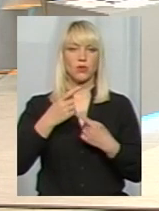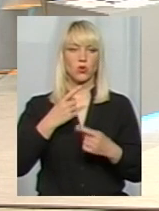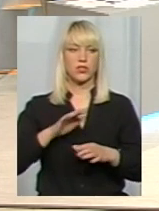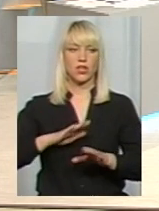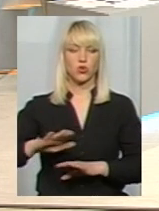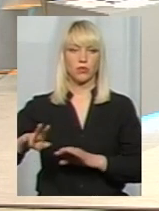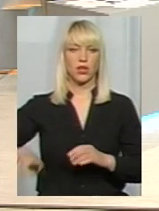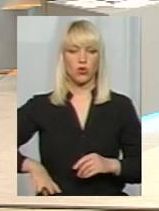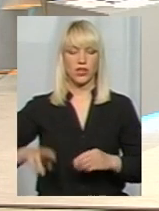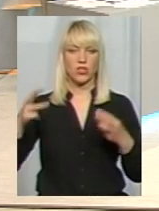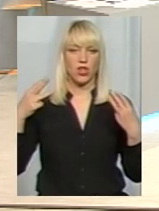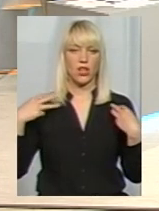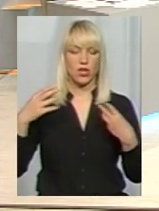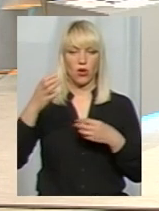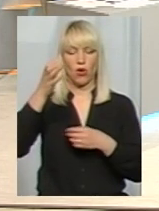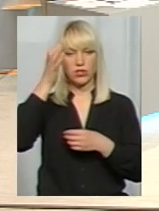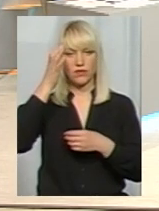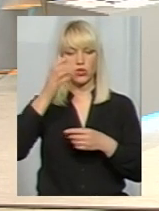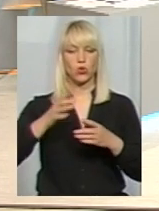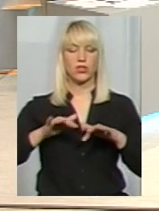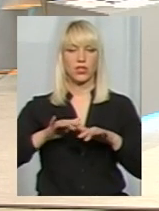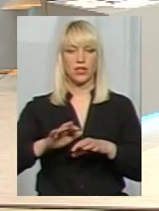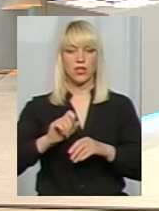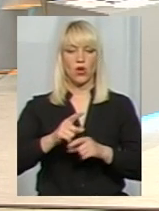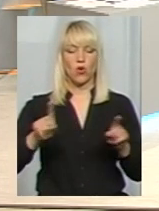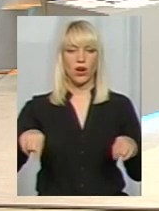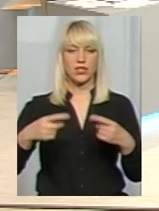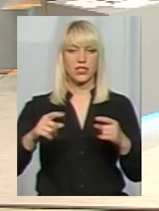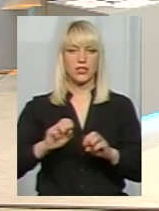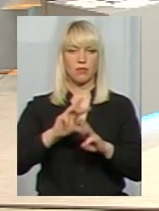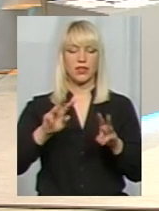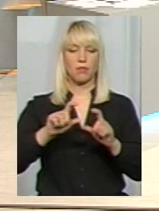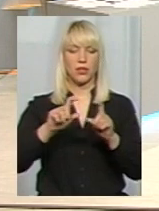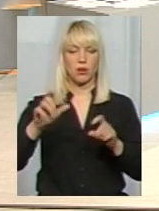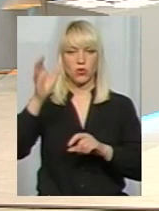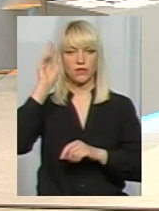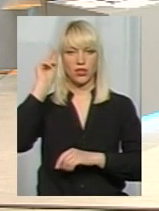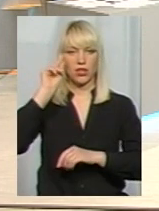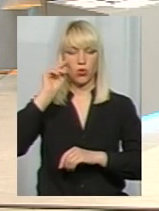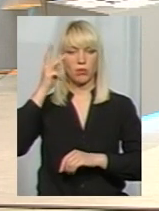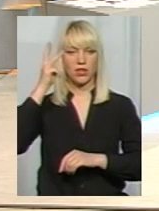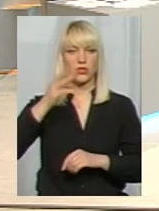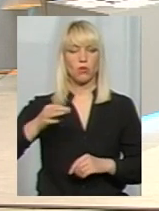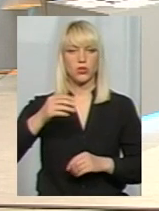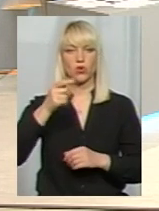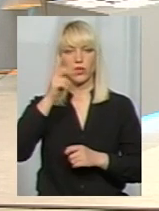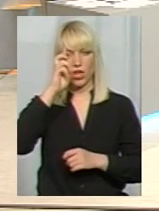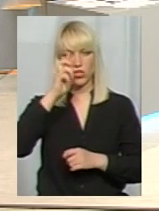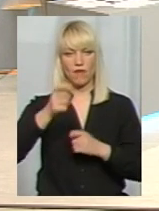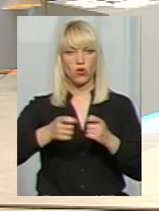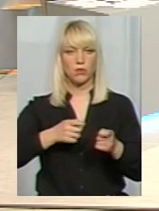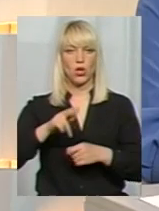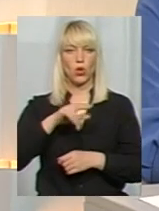начальником управління освітньої діяльності та організаційного забезпечення Департаменту освіти і науки Хмельницької обласної державної адміністрації